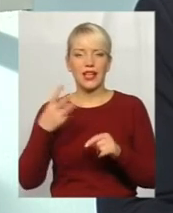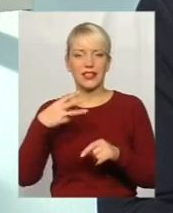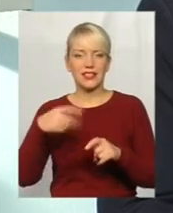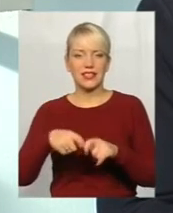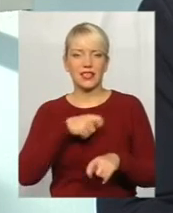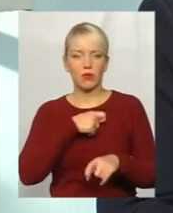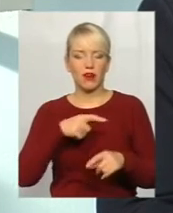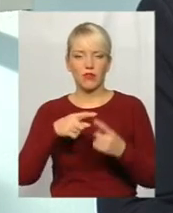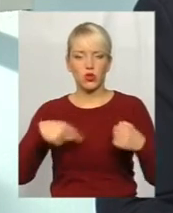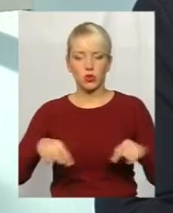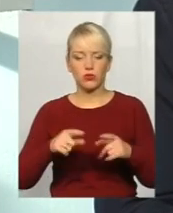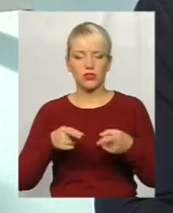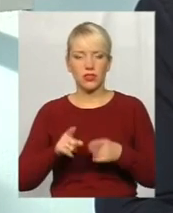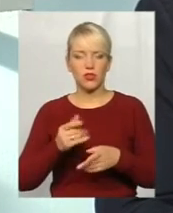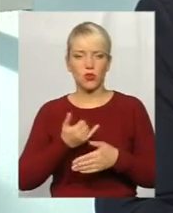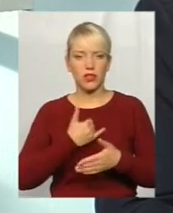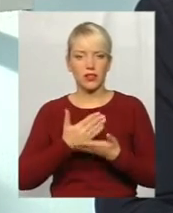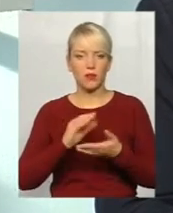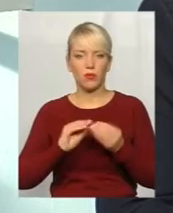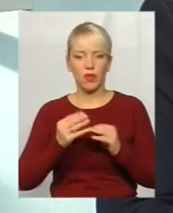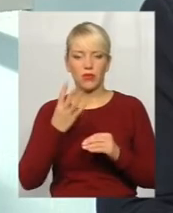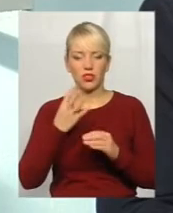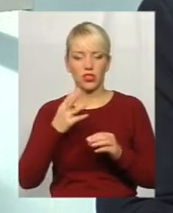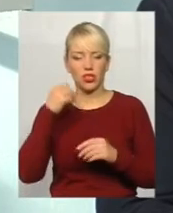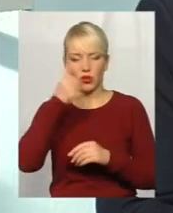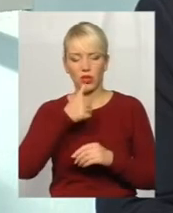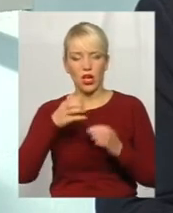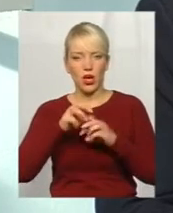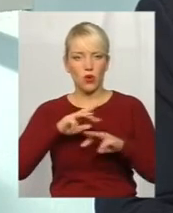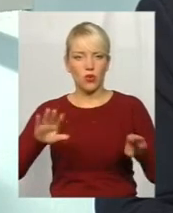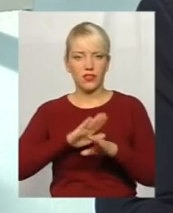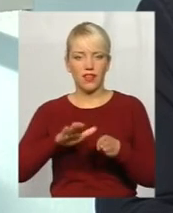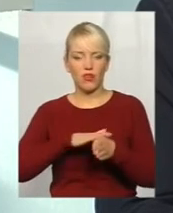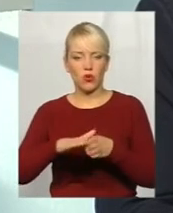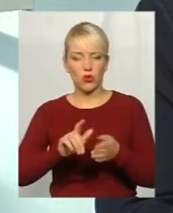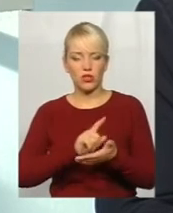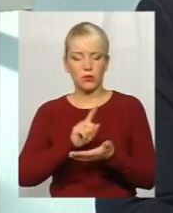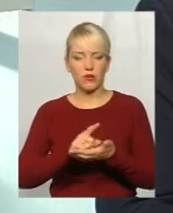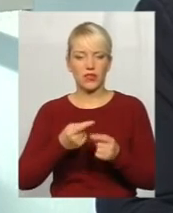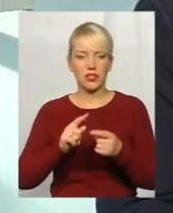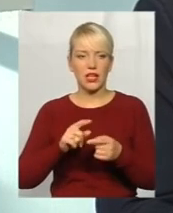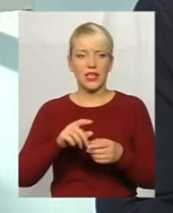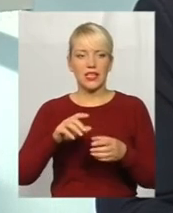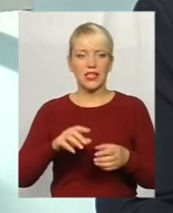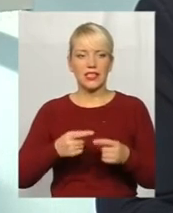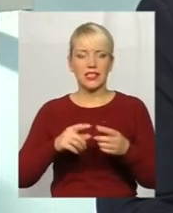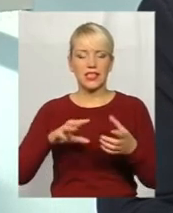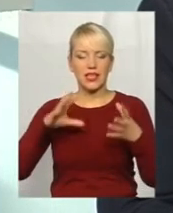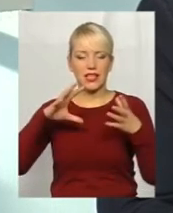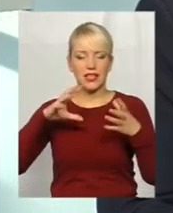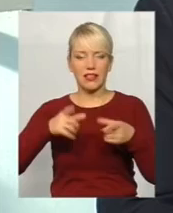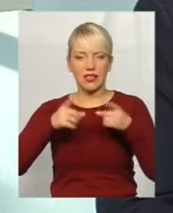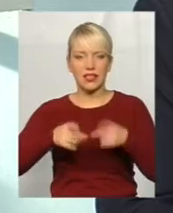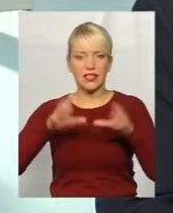дійсно, ми маємо проблему. Останні 4 роки УРОД не виконує своїх зобов'язань. Згідно закону про ядерну енергію, 1% обсягівалої